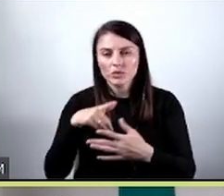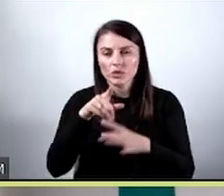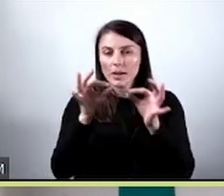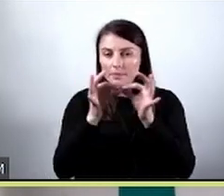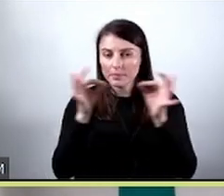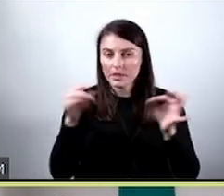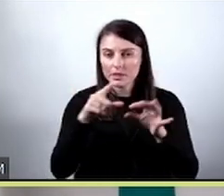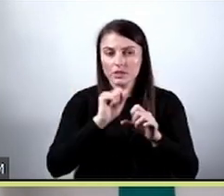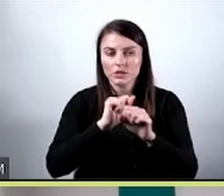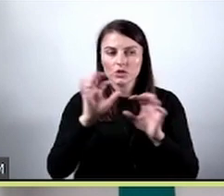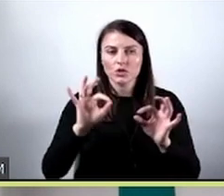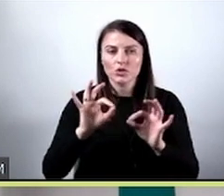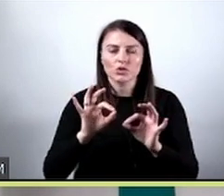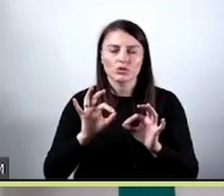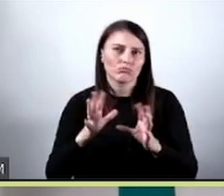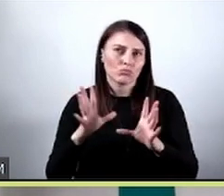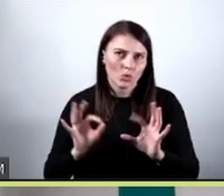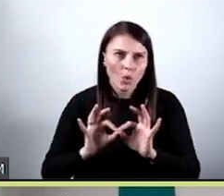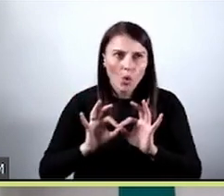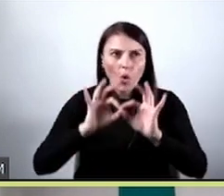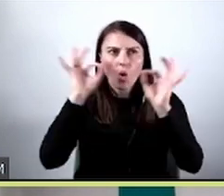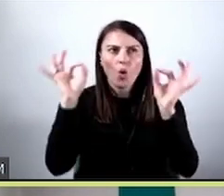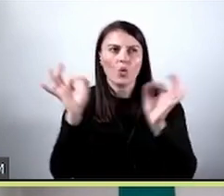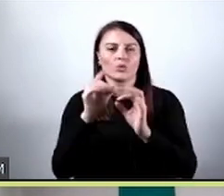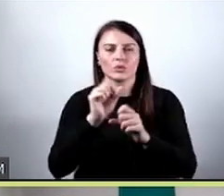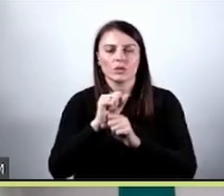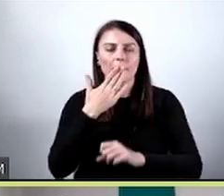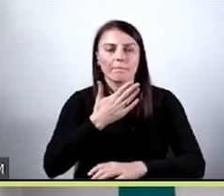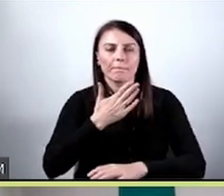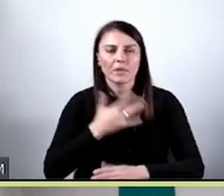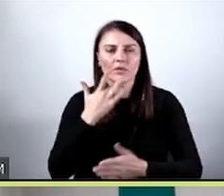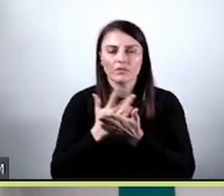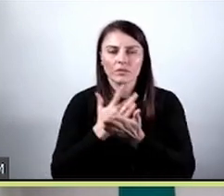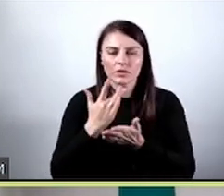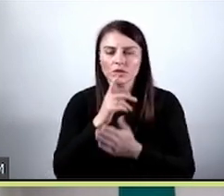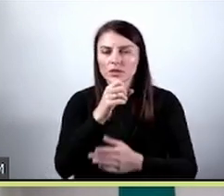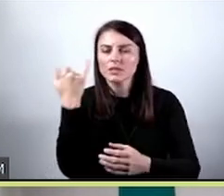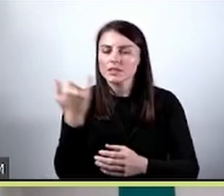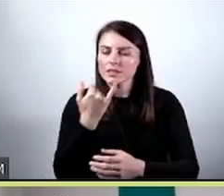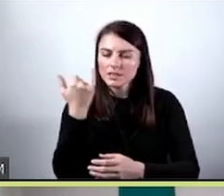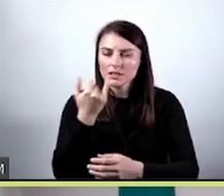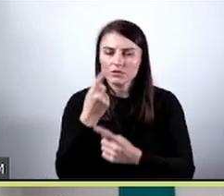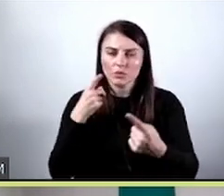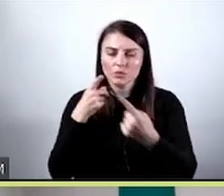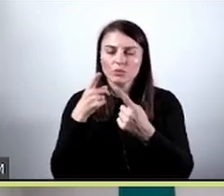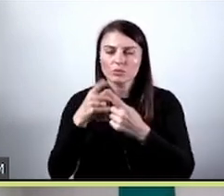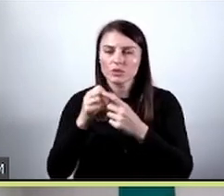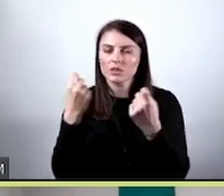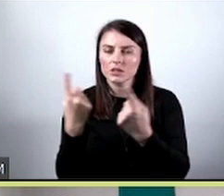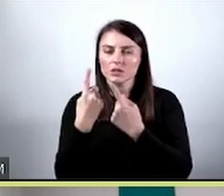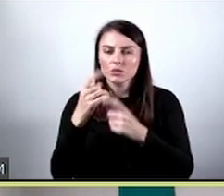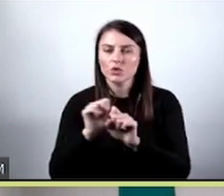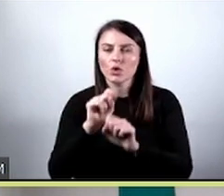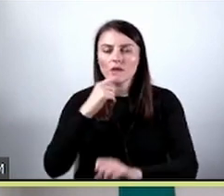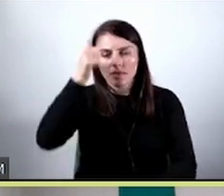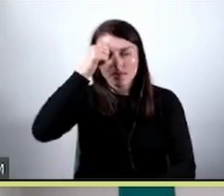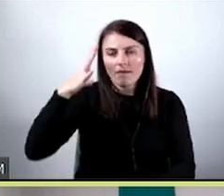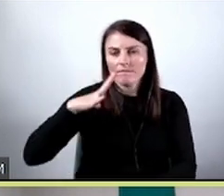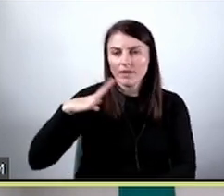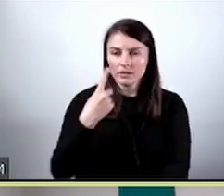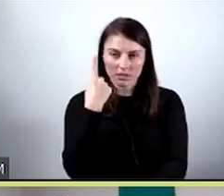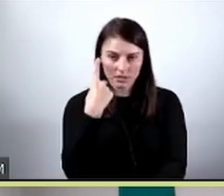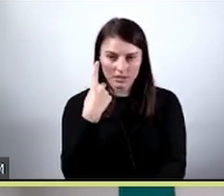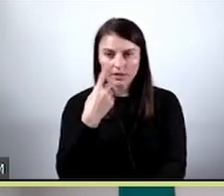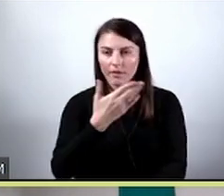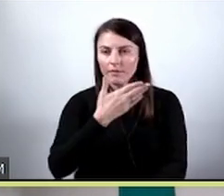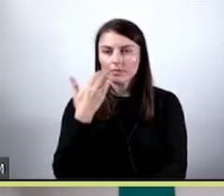uniwersalna i, że tak powiem, miła w stosowaniu, że dąży zawsze w sytuacji takiej idealnej, dąży do jedynki. Więc nie jest